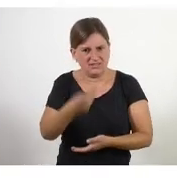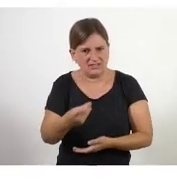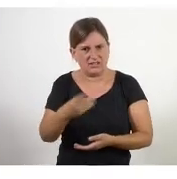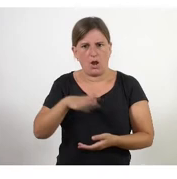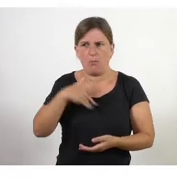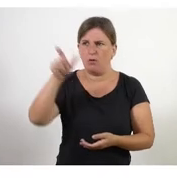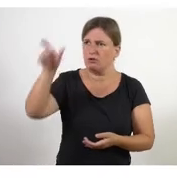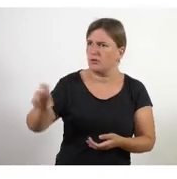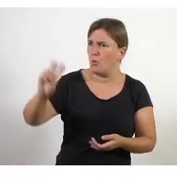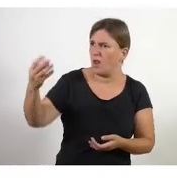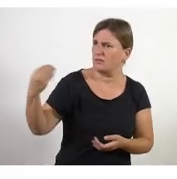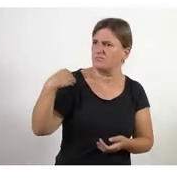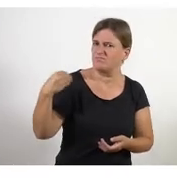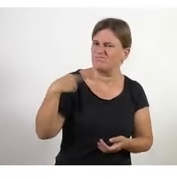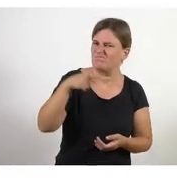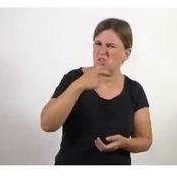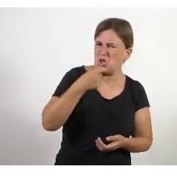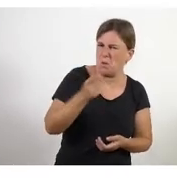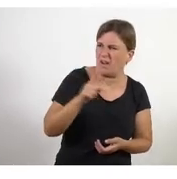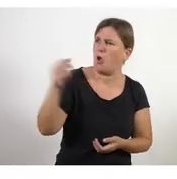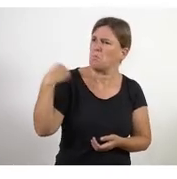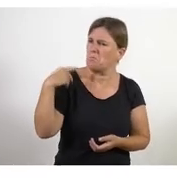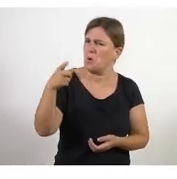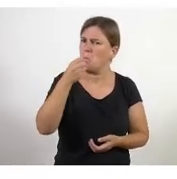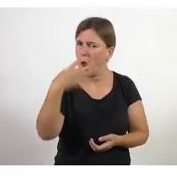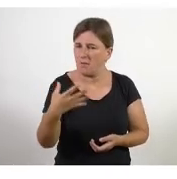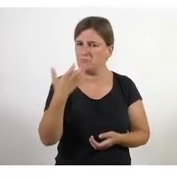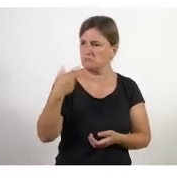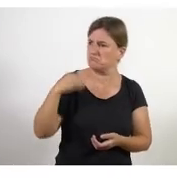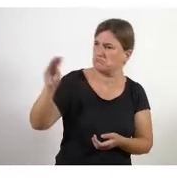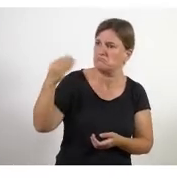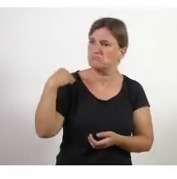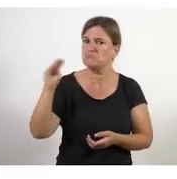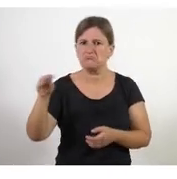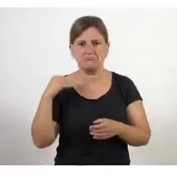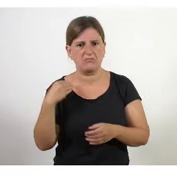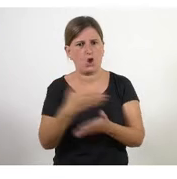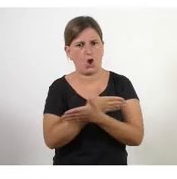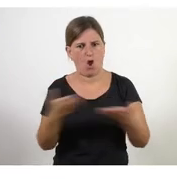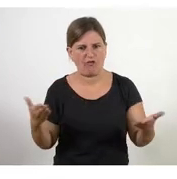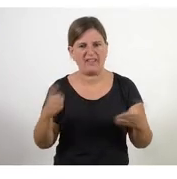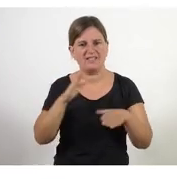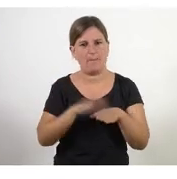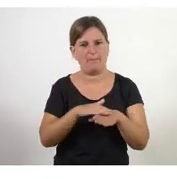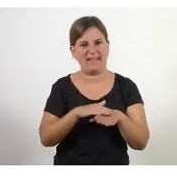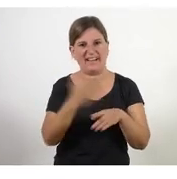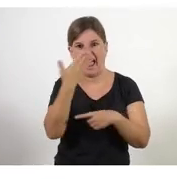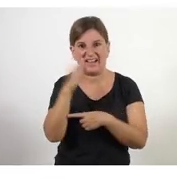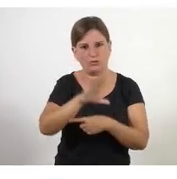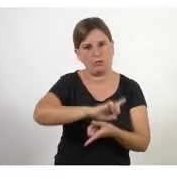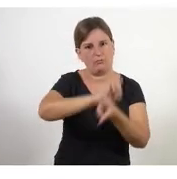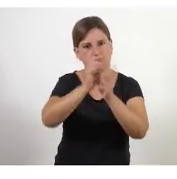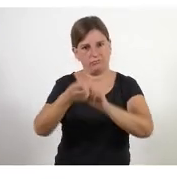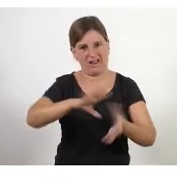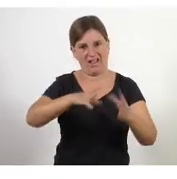digui a mi i poder modificar aquestes conductes en conseqüència perquè estem en una època de molt d'estrès i